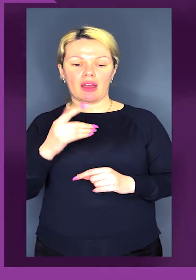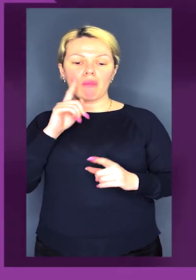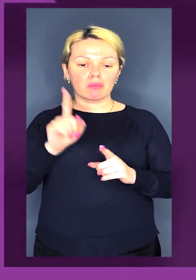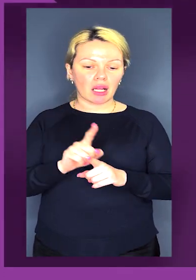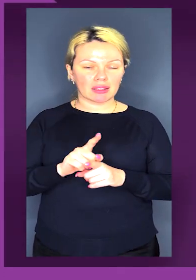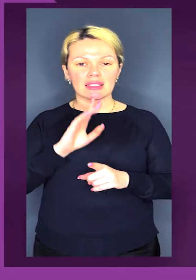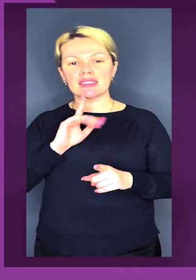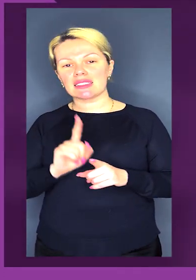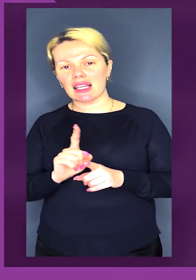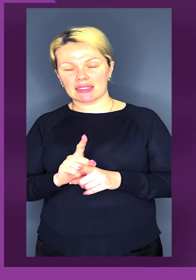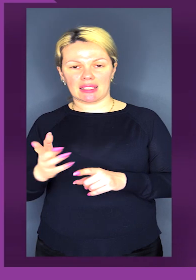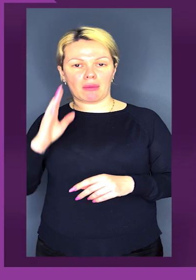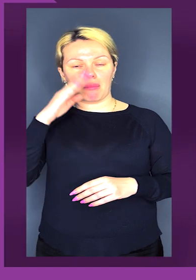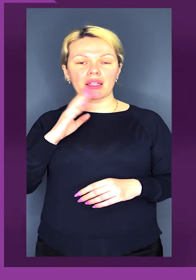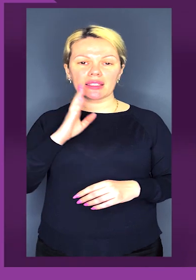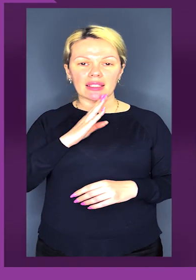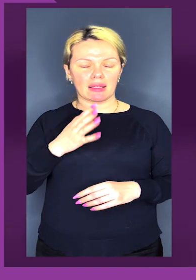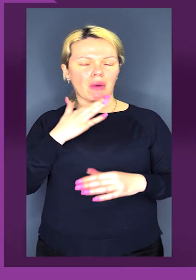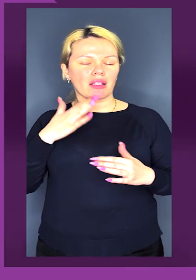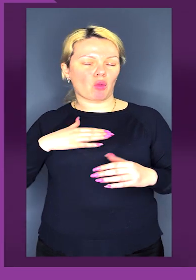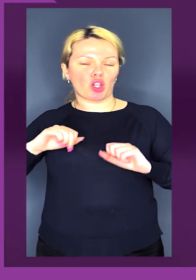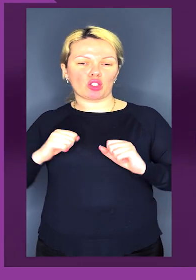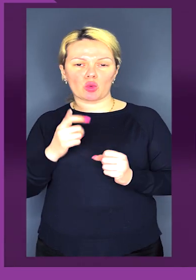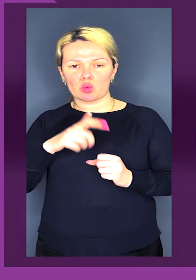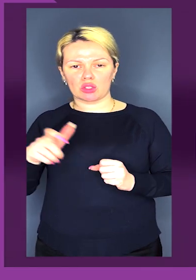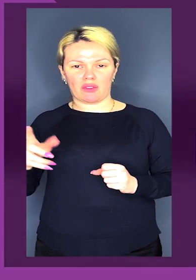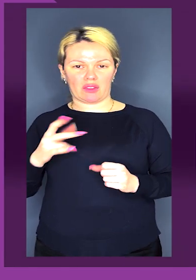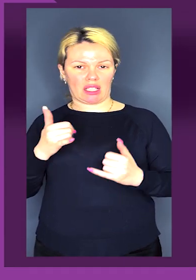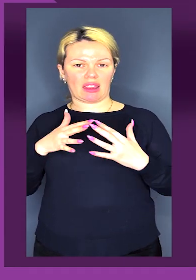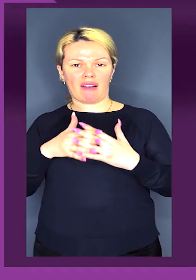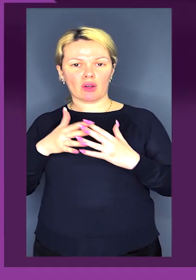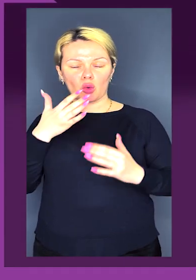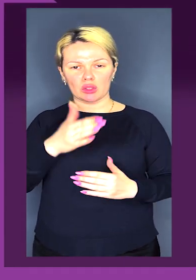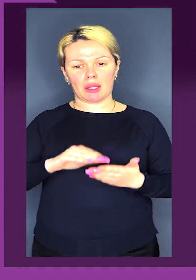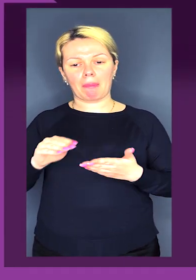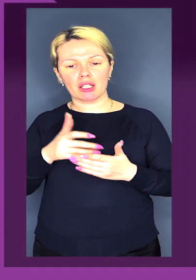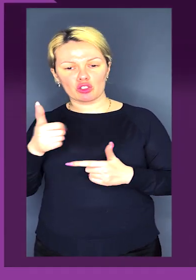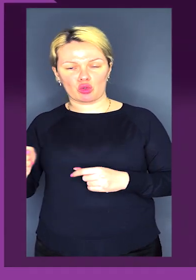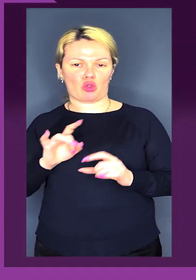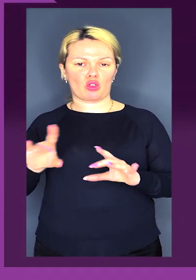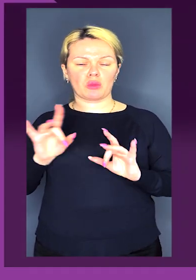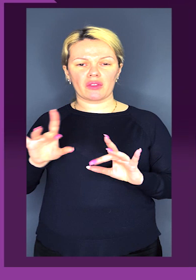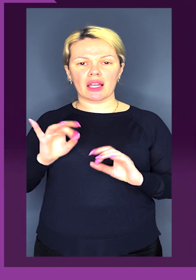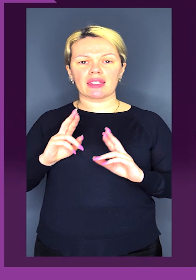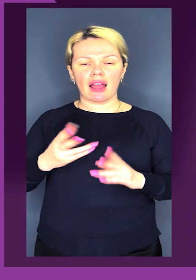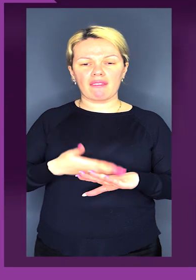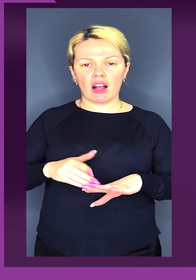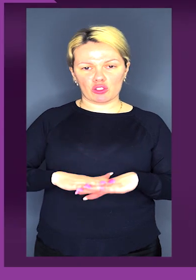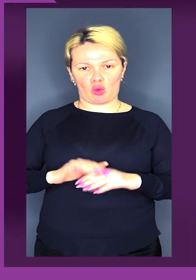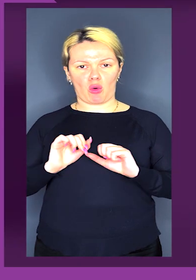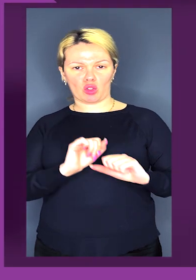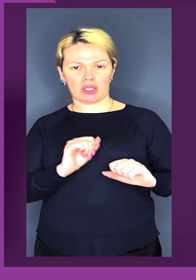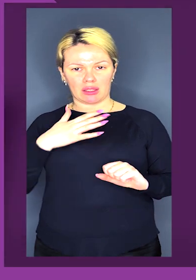брати, сестри, батьки, багато моїх друзів на фронті пишуть мені і розповідають, як